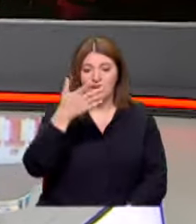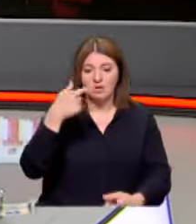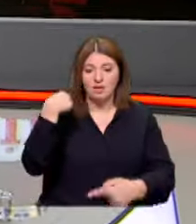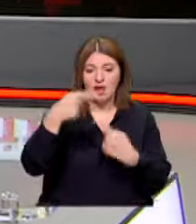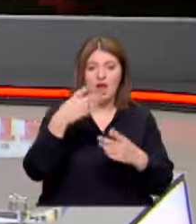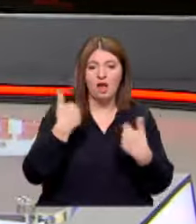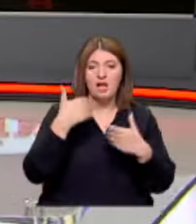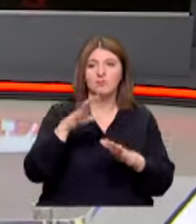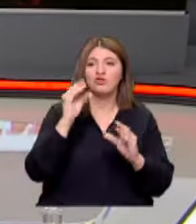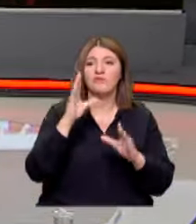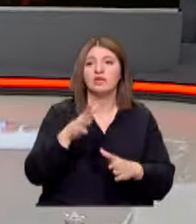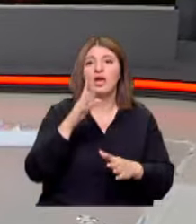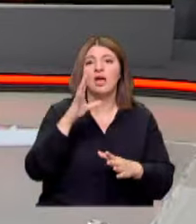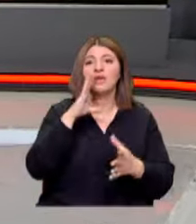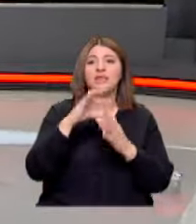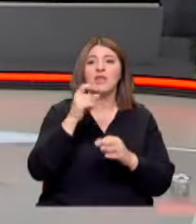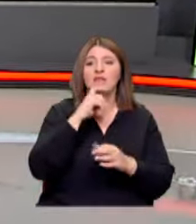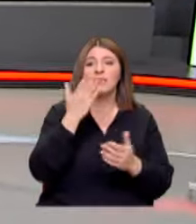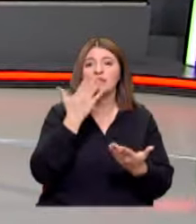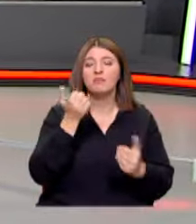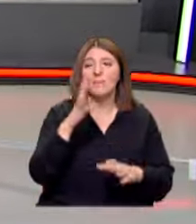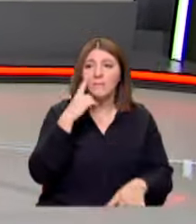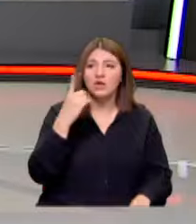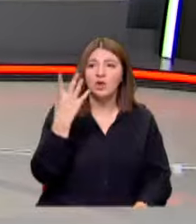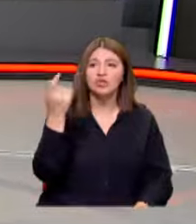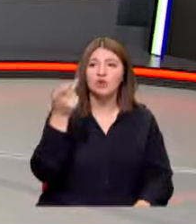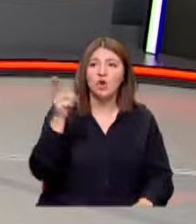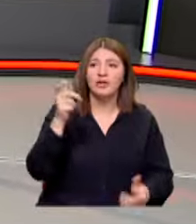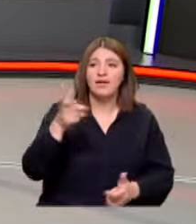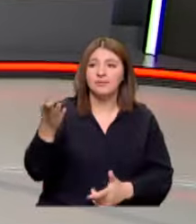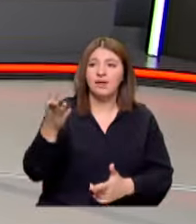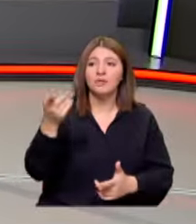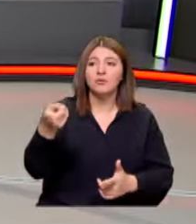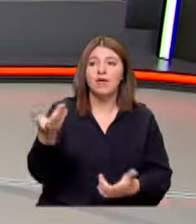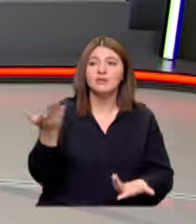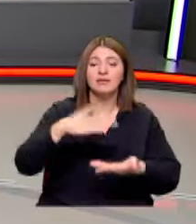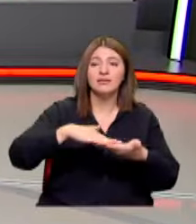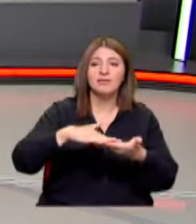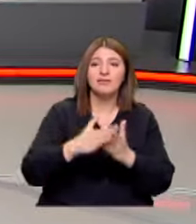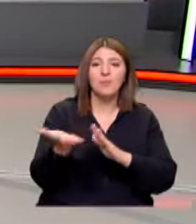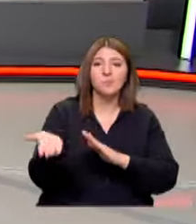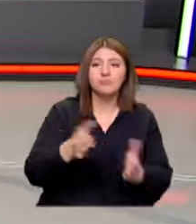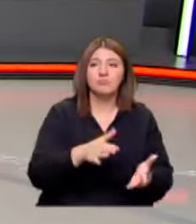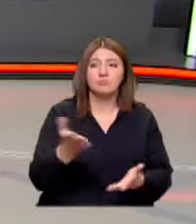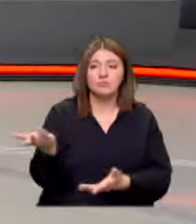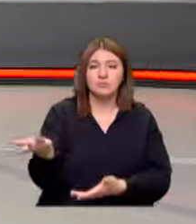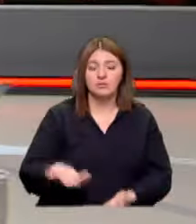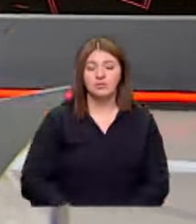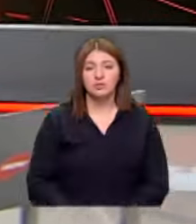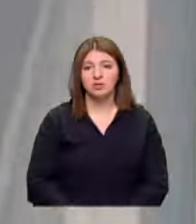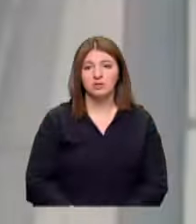gelmiş Birçok kişi hatadan ders almıyor İşte 4 kişinin öldüğü yerde Bu kez de bir tır devrildi